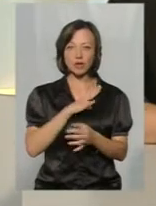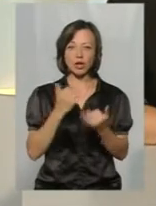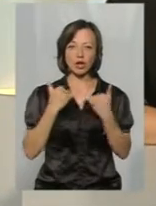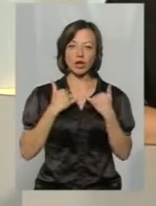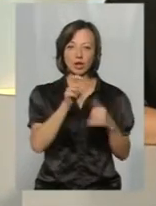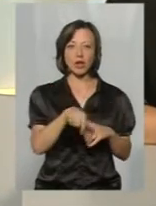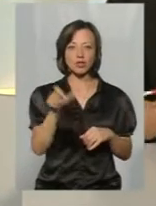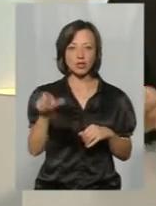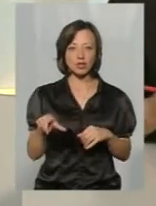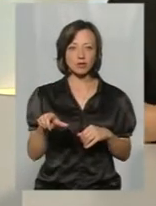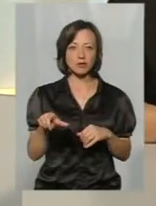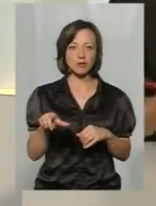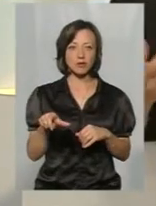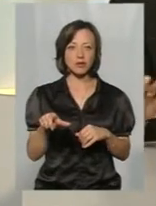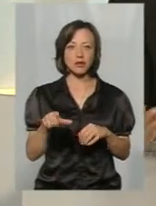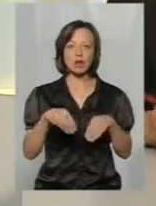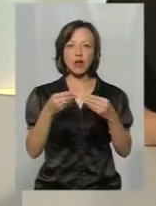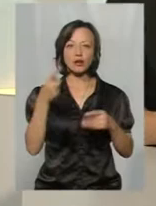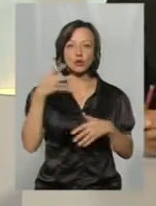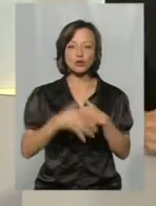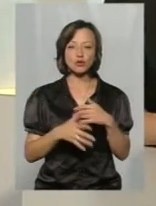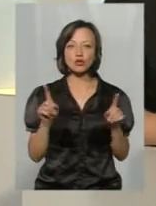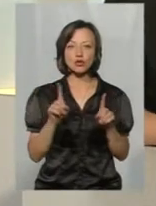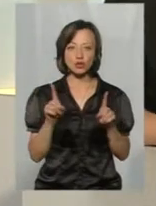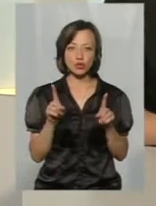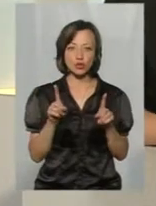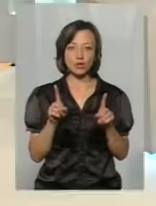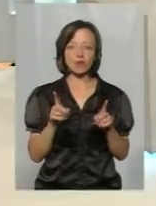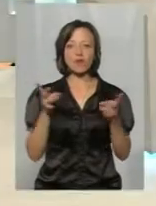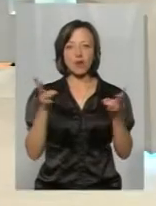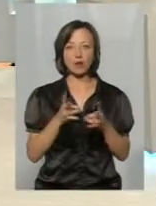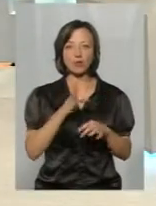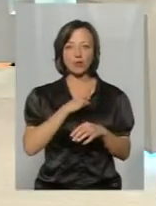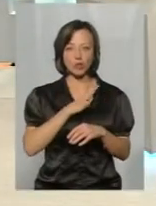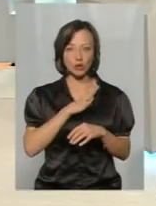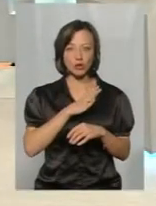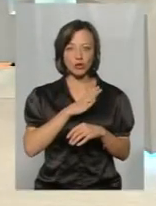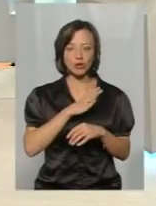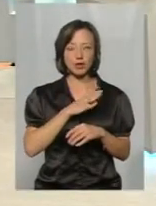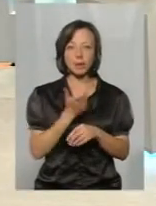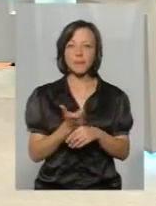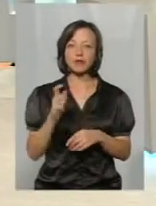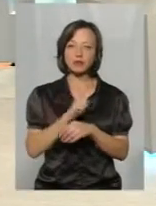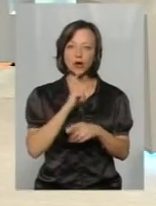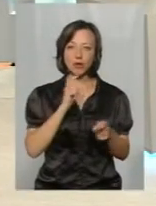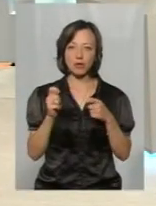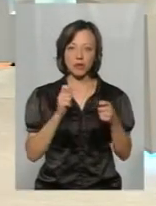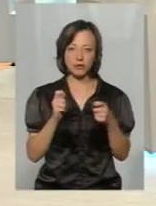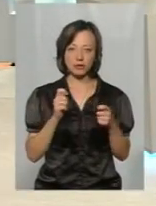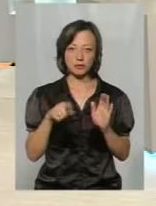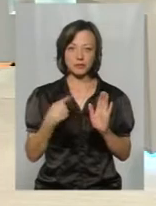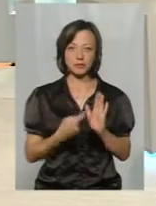наших глядачів дати розуміння того, чому варто бути максимально обережними?